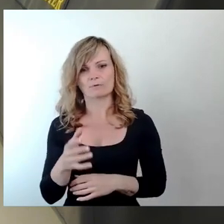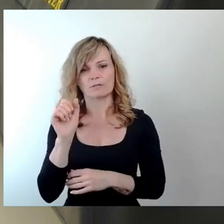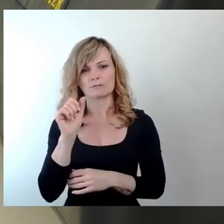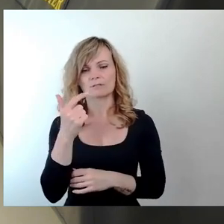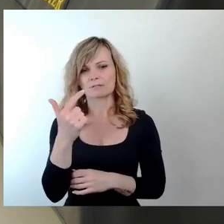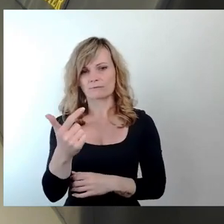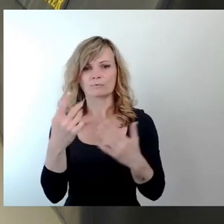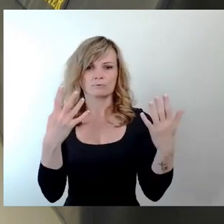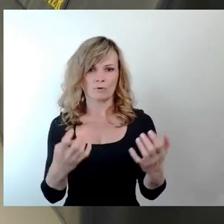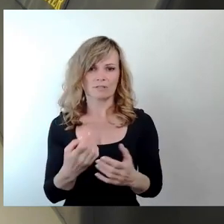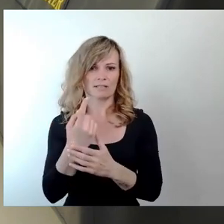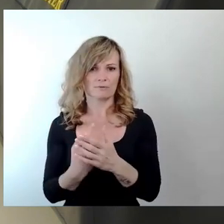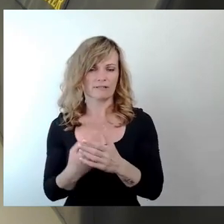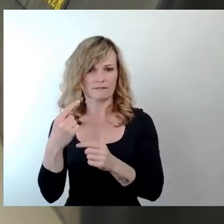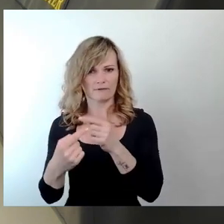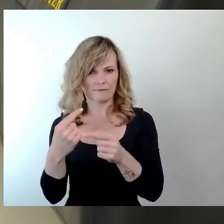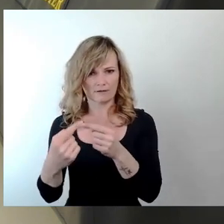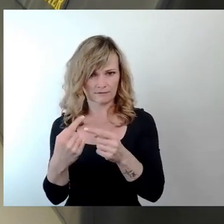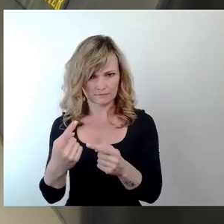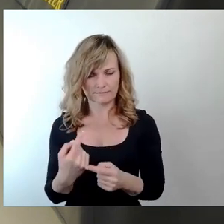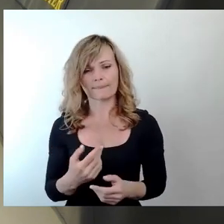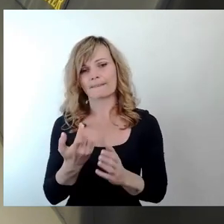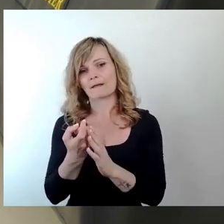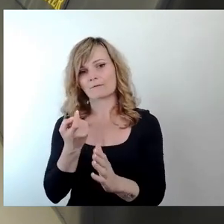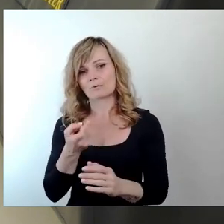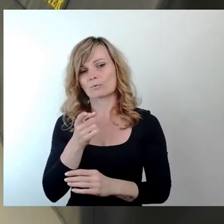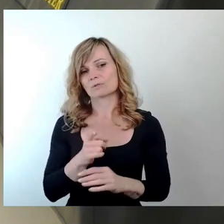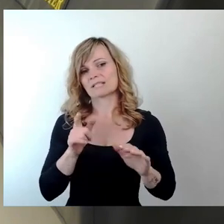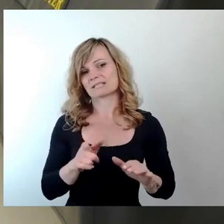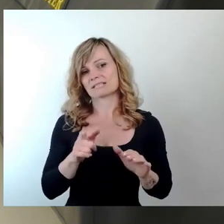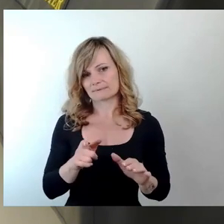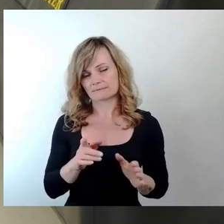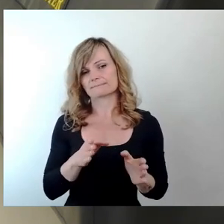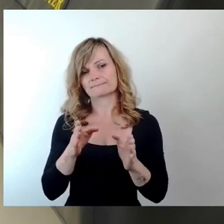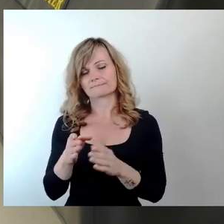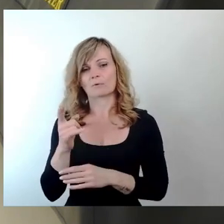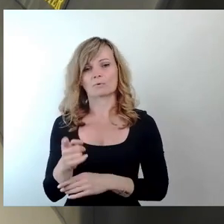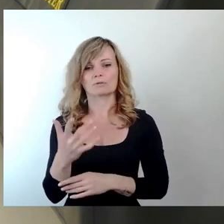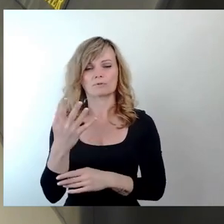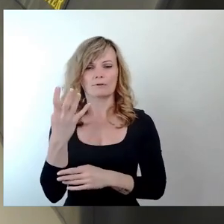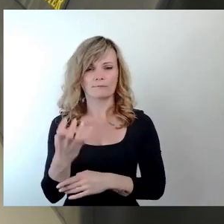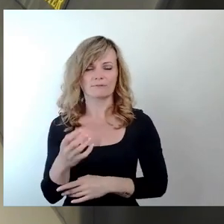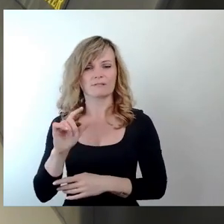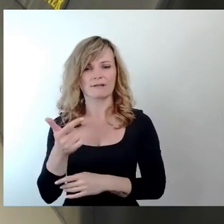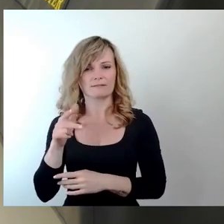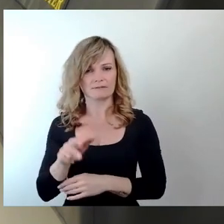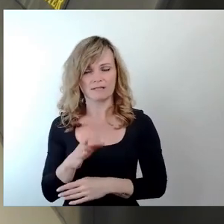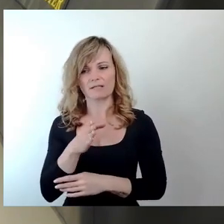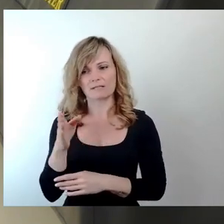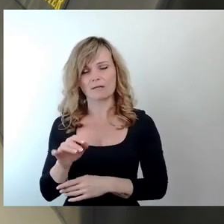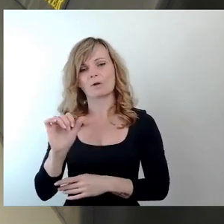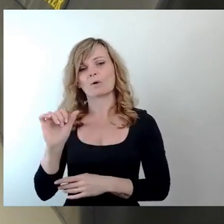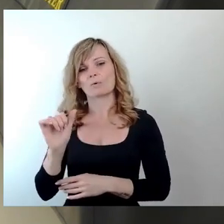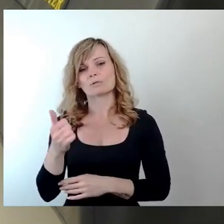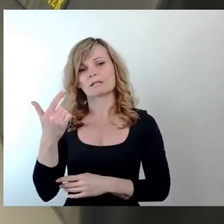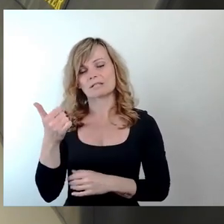Insolvenzverfahren, davon 117 im ersten Quartal, 159 im zweiten Quartal, 161 im dritten Quartal